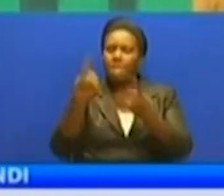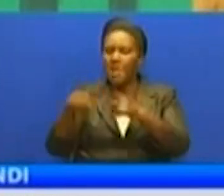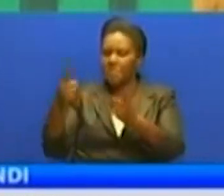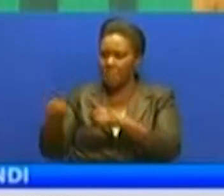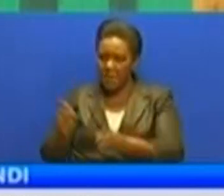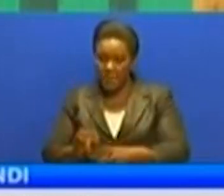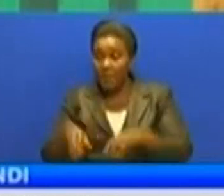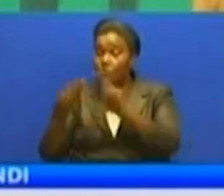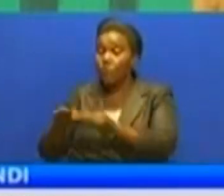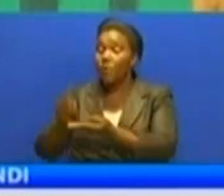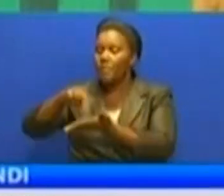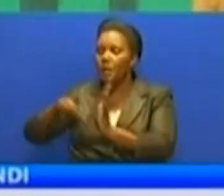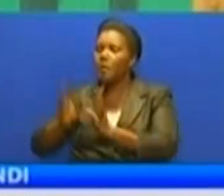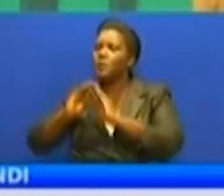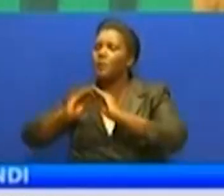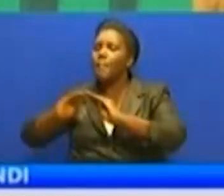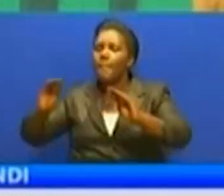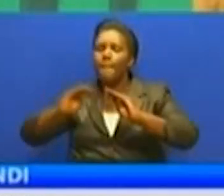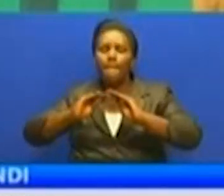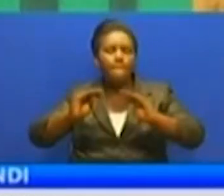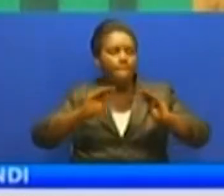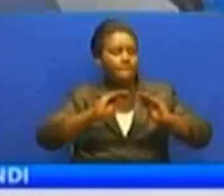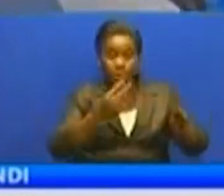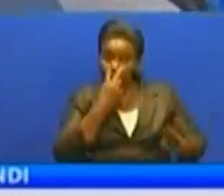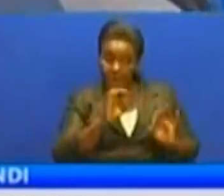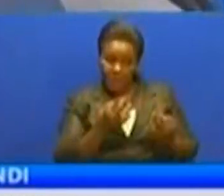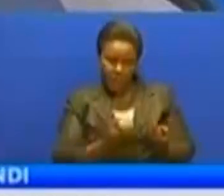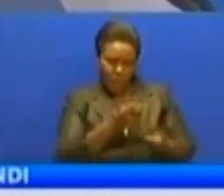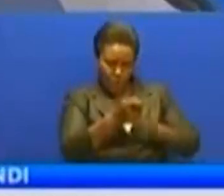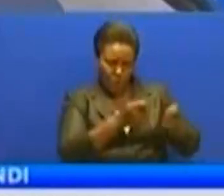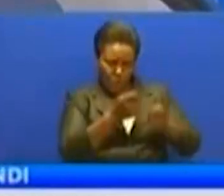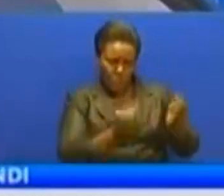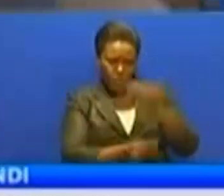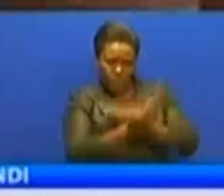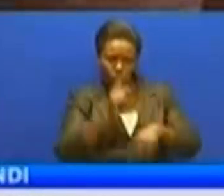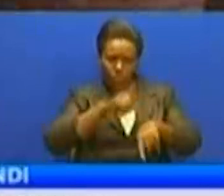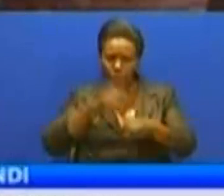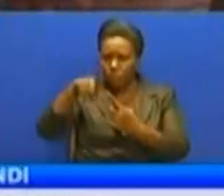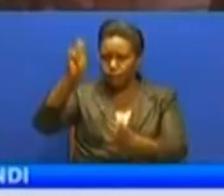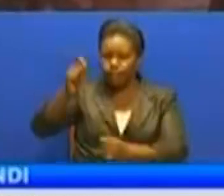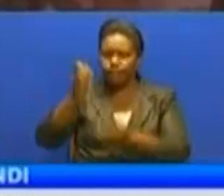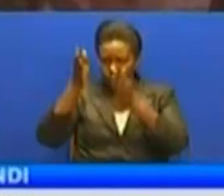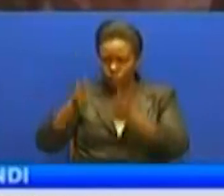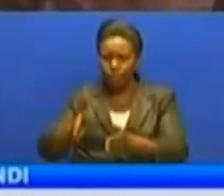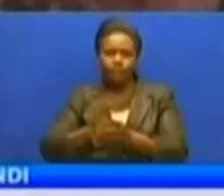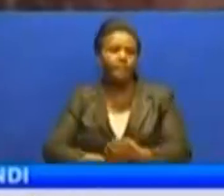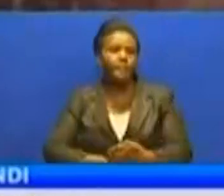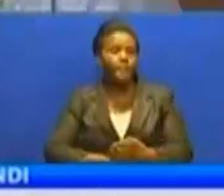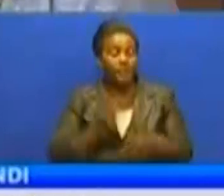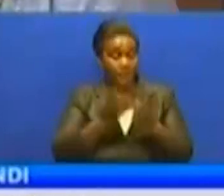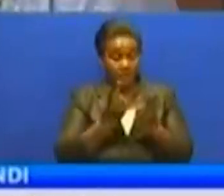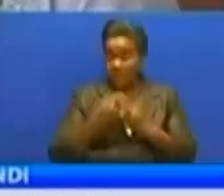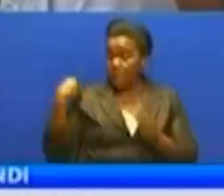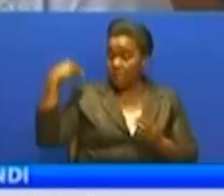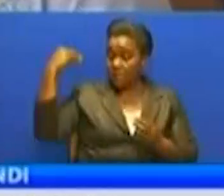kujiwekea mikakati ya uelimishadi pamoja na namna kuthibiti vitendo hivyo vyarushuwa katika uchaguzi. Kadhalika Brigidia